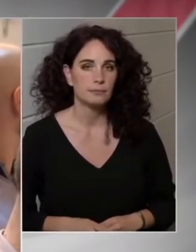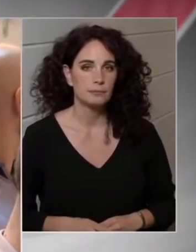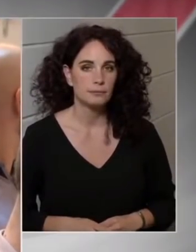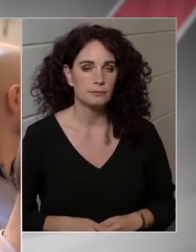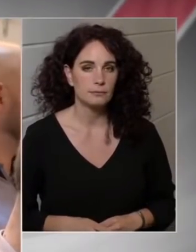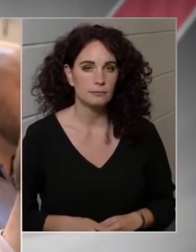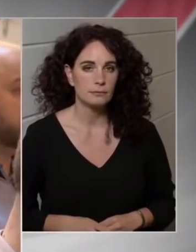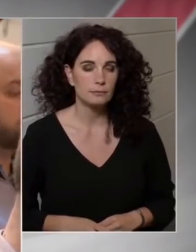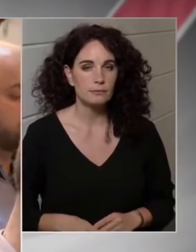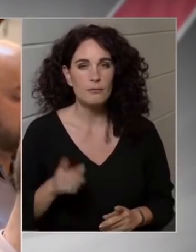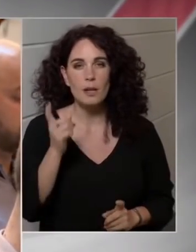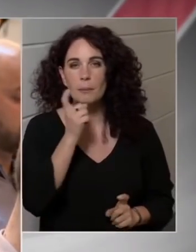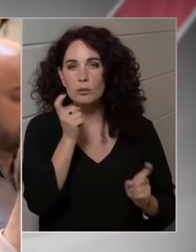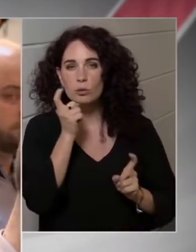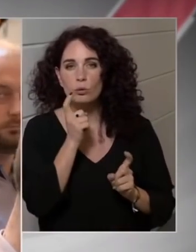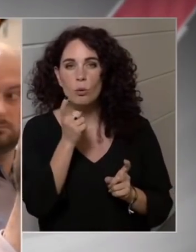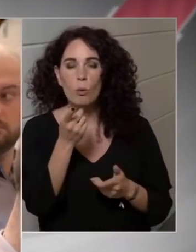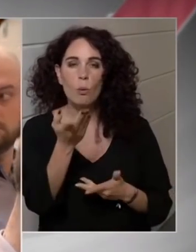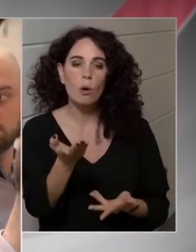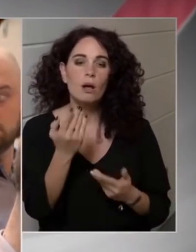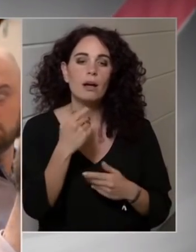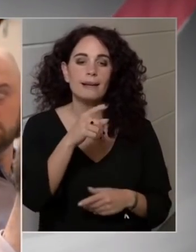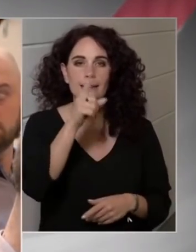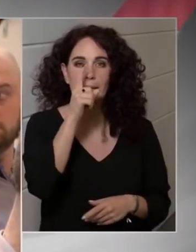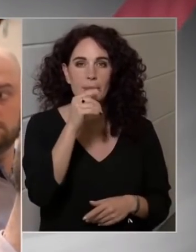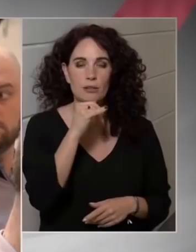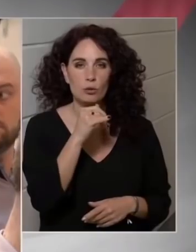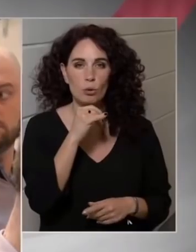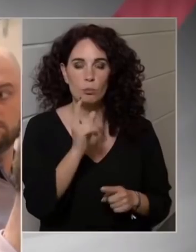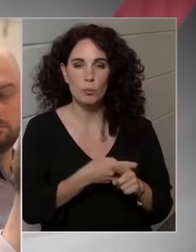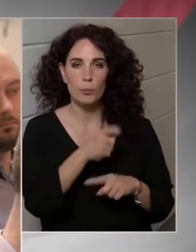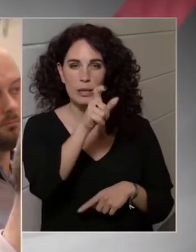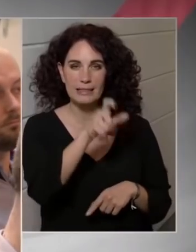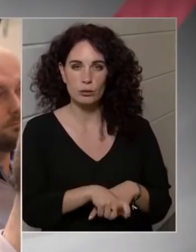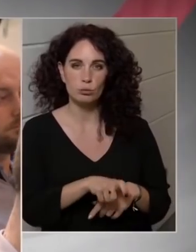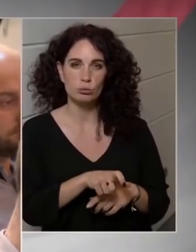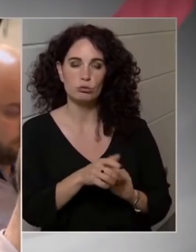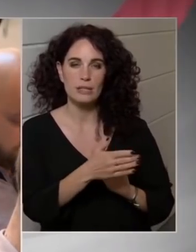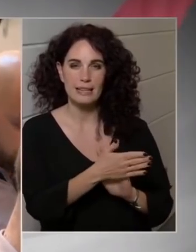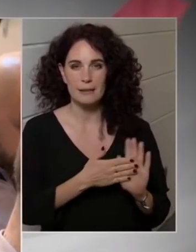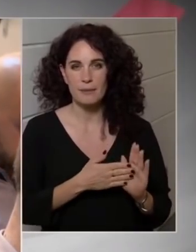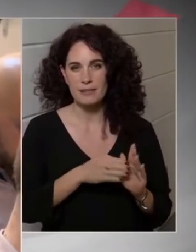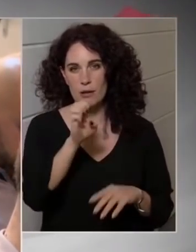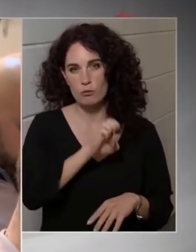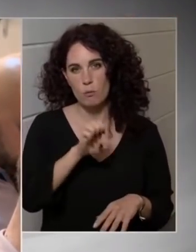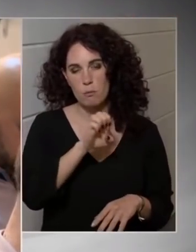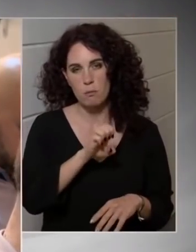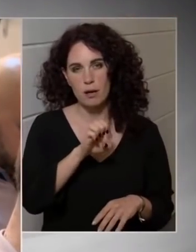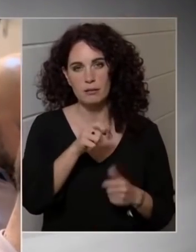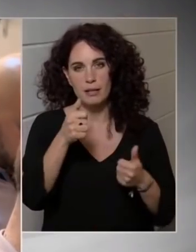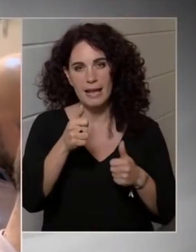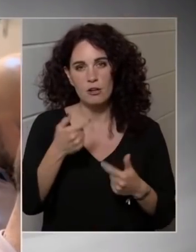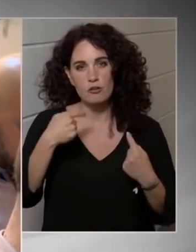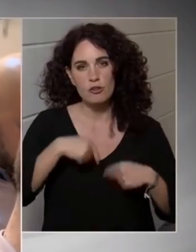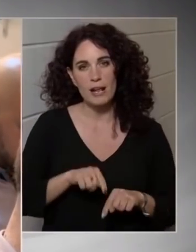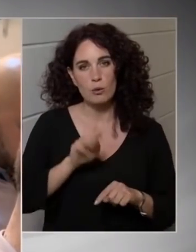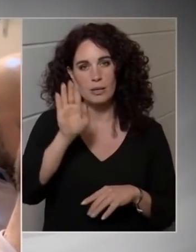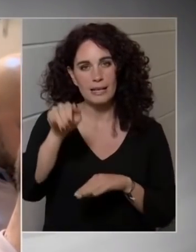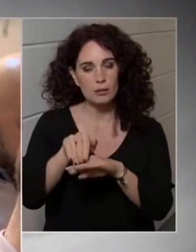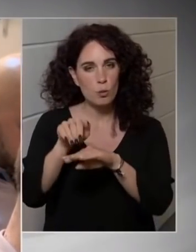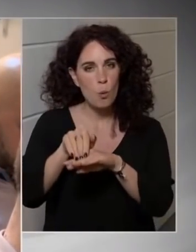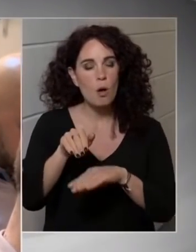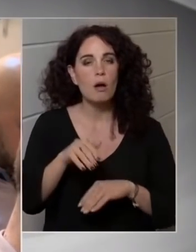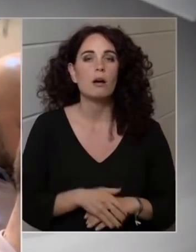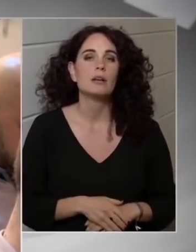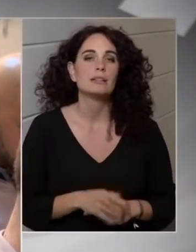mit szó ahhoz, hogy egy német zöld politikus azt kezdeményezte az Európaitanács elnökétől, hogy tiltsák ki a